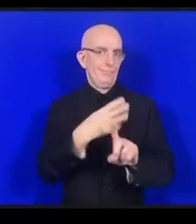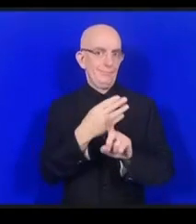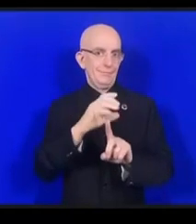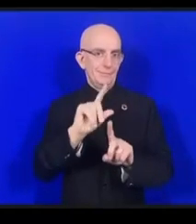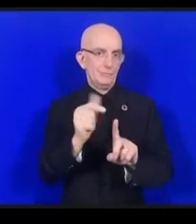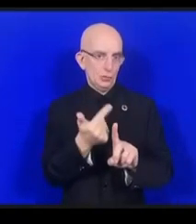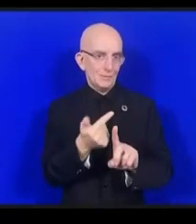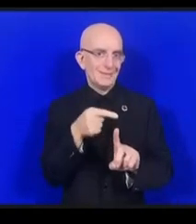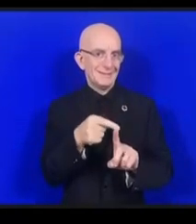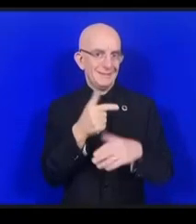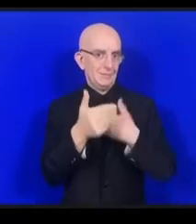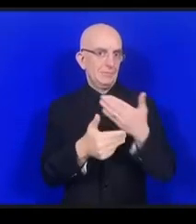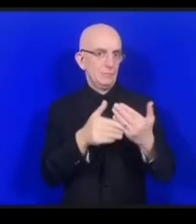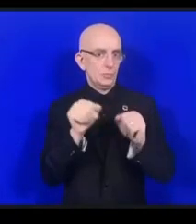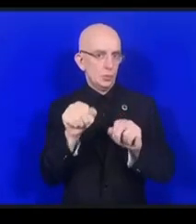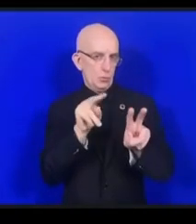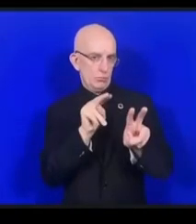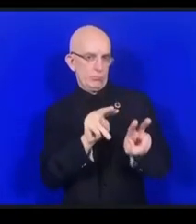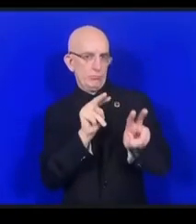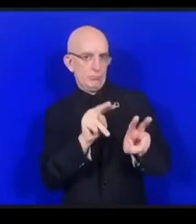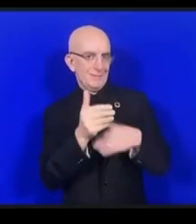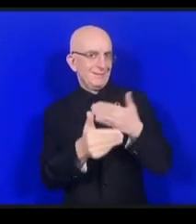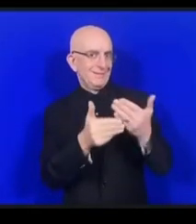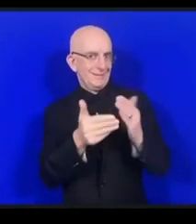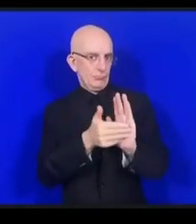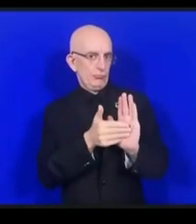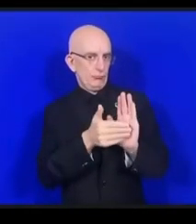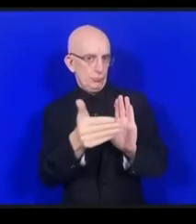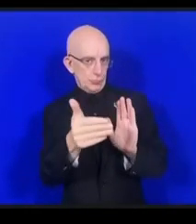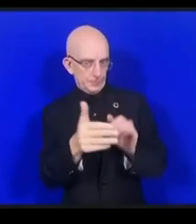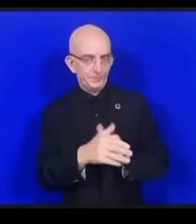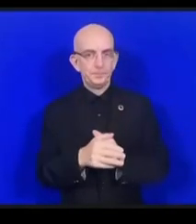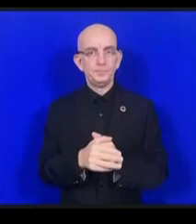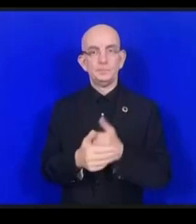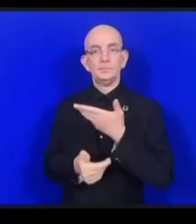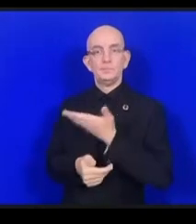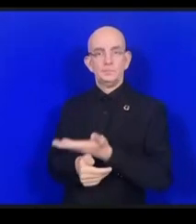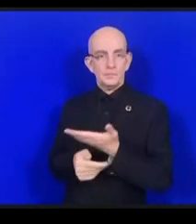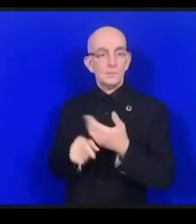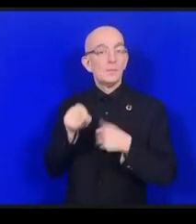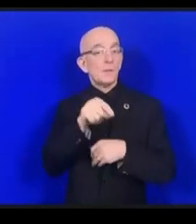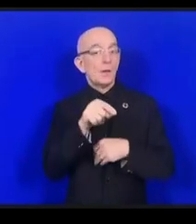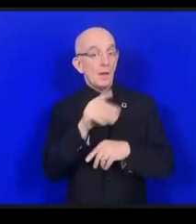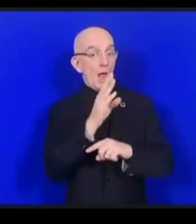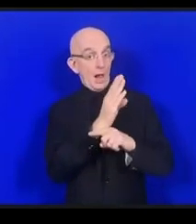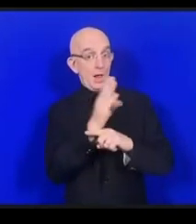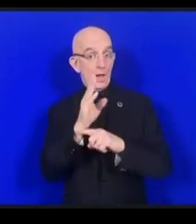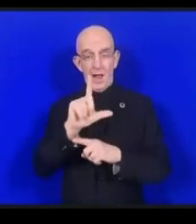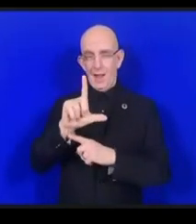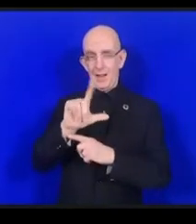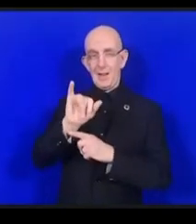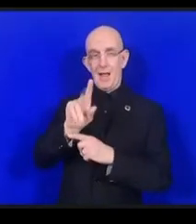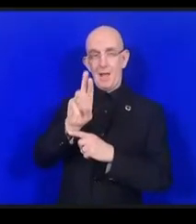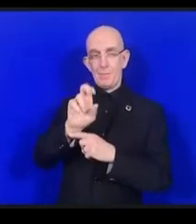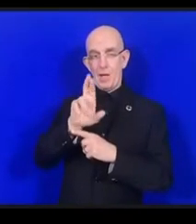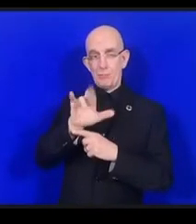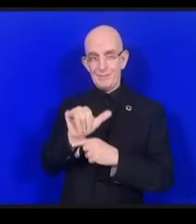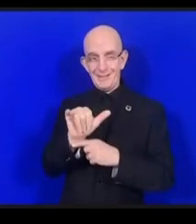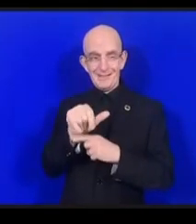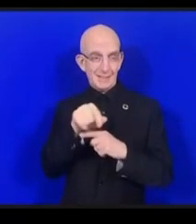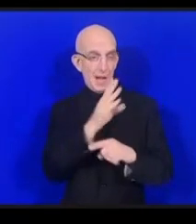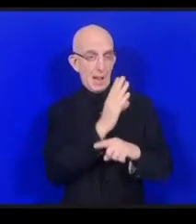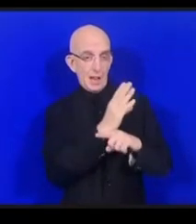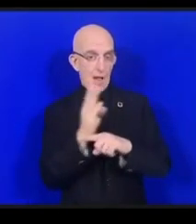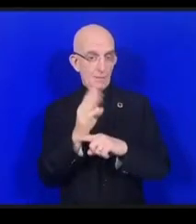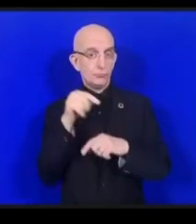merci les bibliothèques ont toujours été très actives et nous avons d'ailleurs une coalition dynamique des bibliothèques et nous